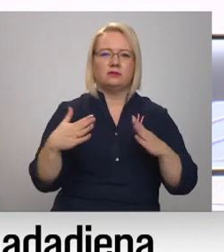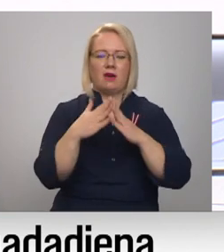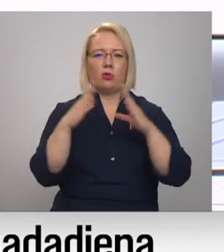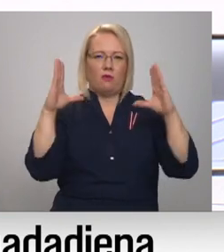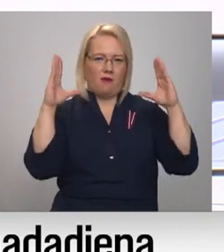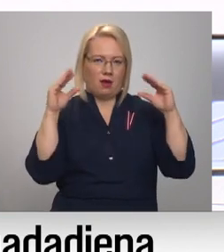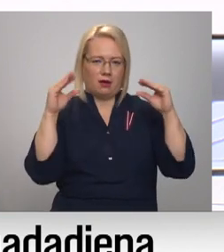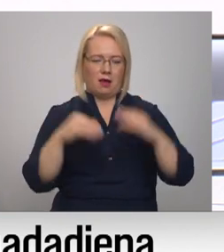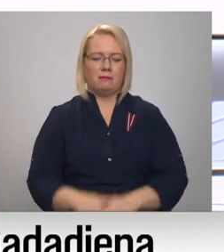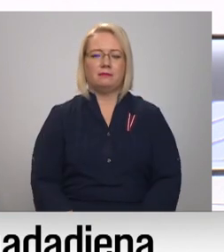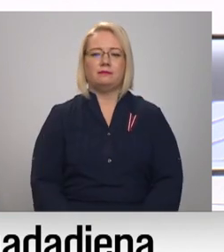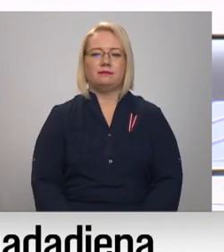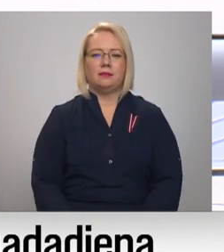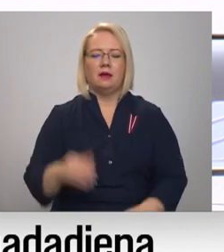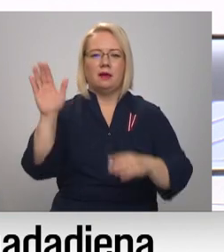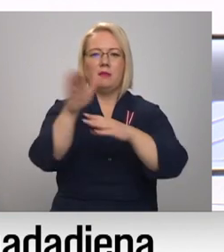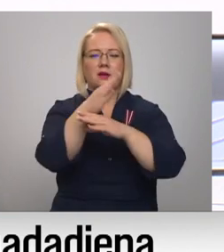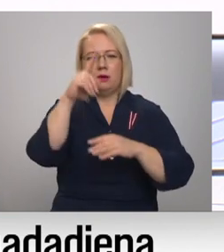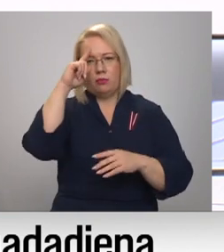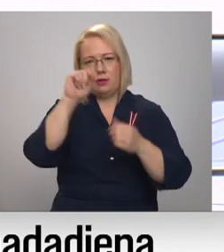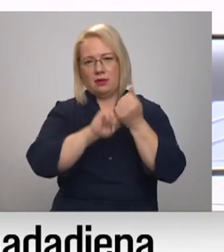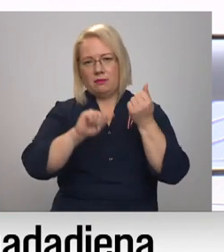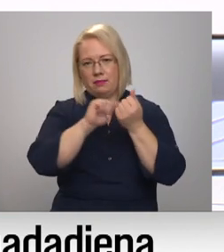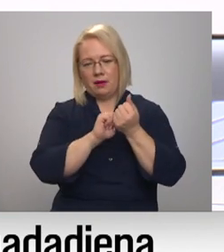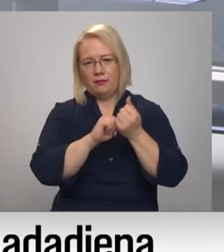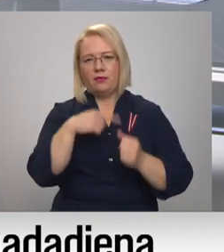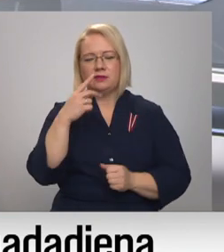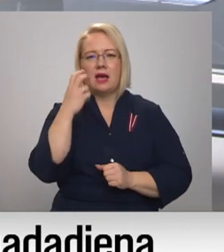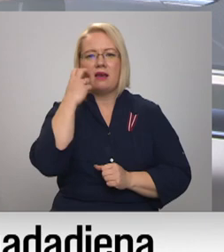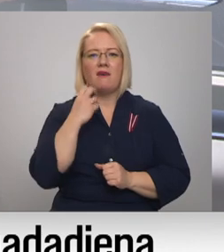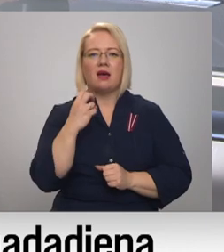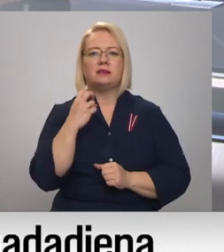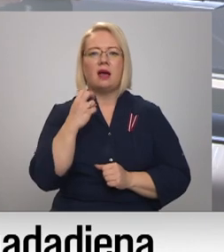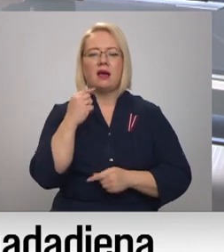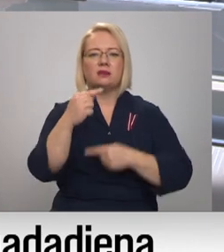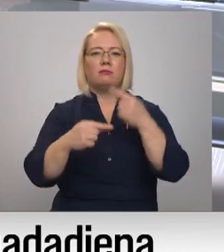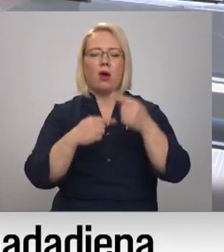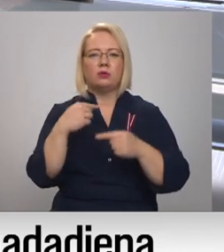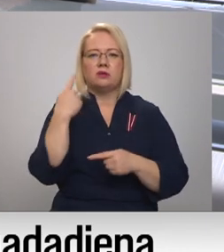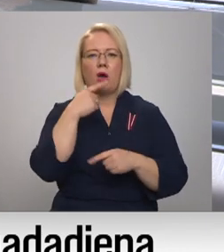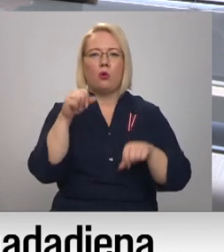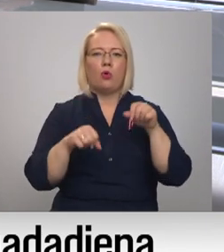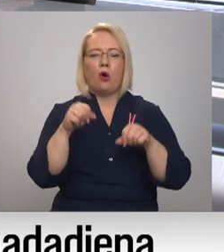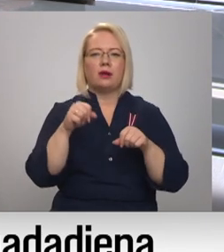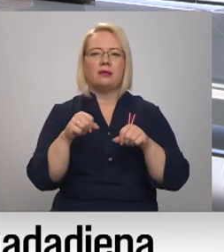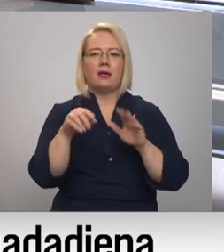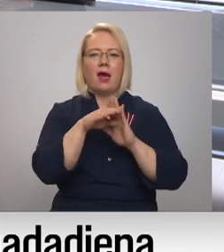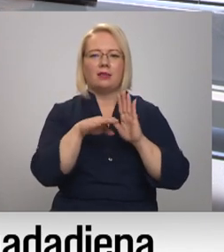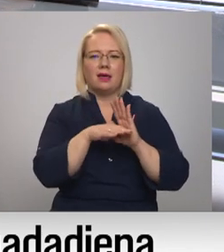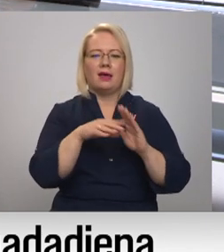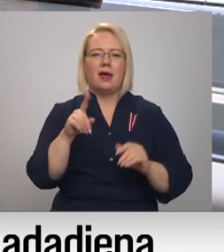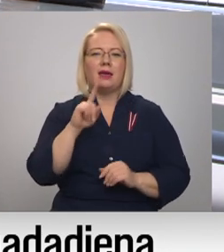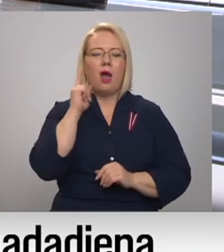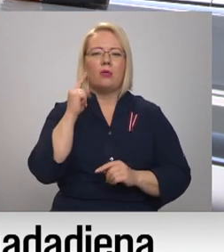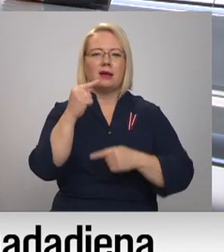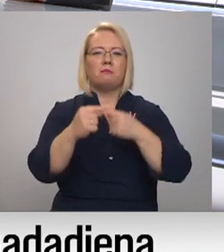vakariņām. Pastāgāties, protams, par dabu. Vajadzākās paudzes autoritāro diktāto nedaudz pašķeidot ar jaunās paudzes vēlmē.